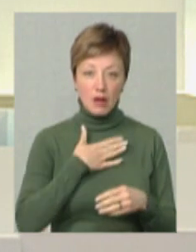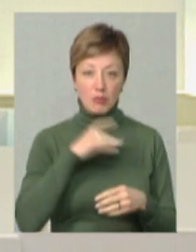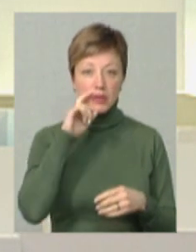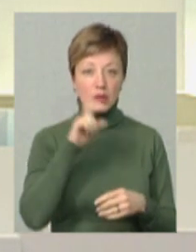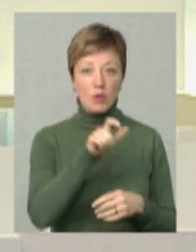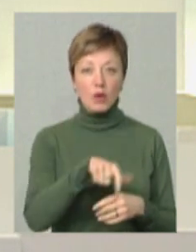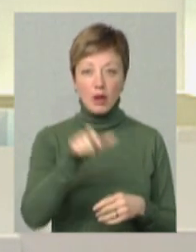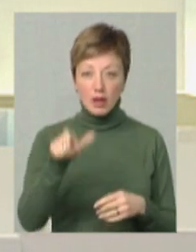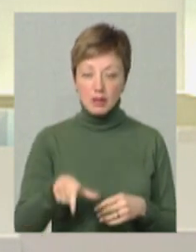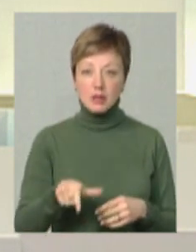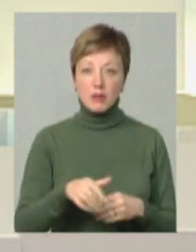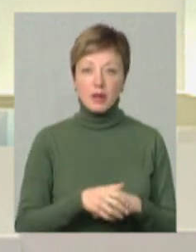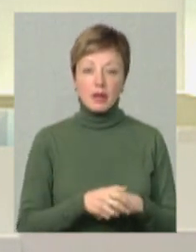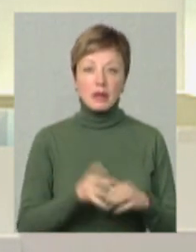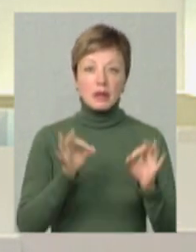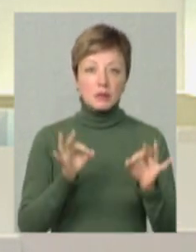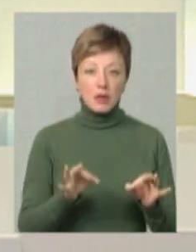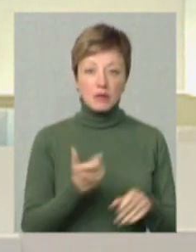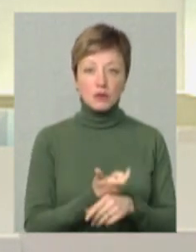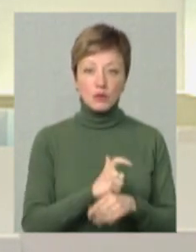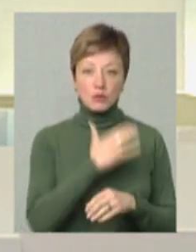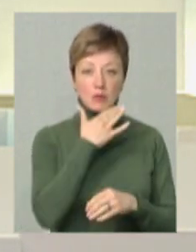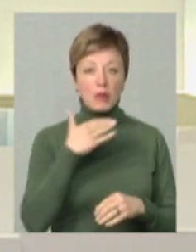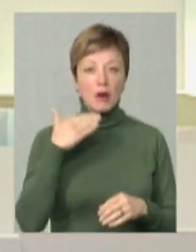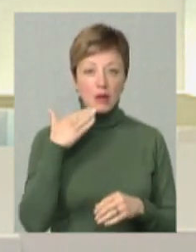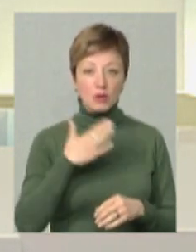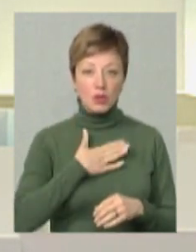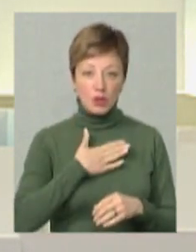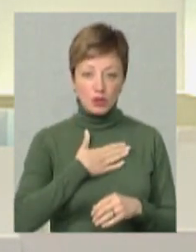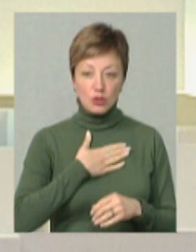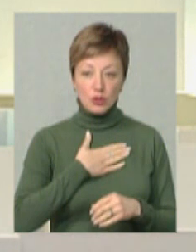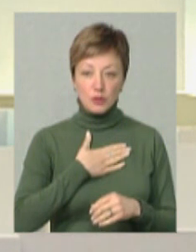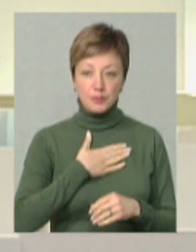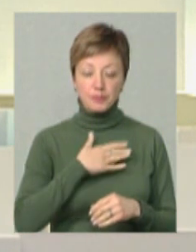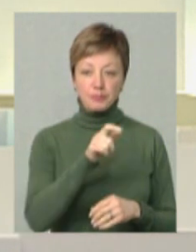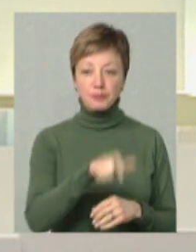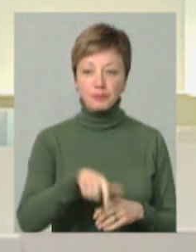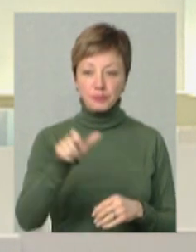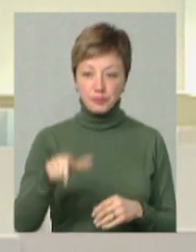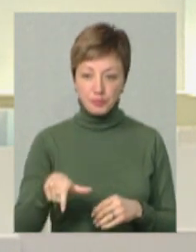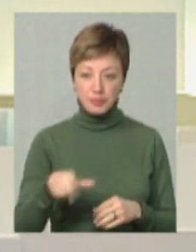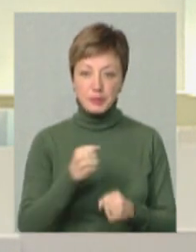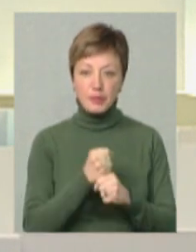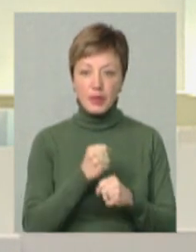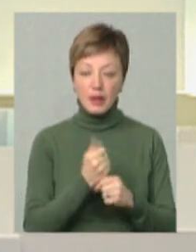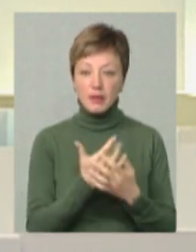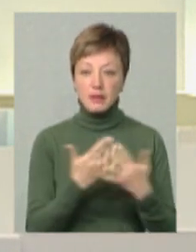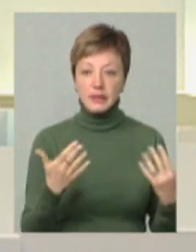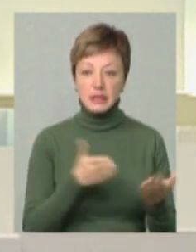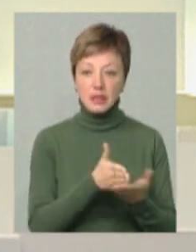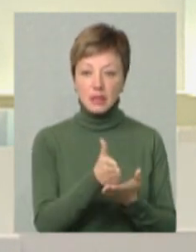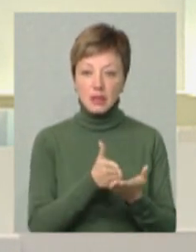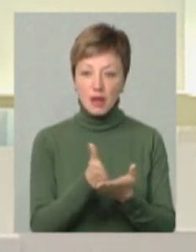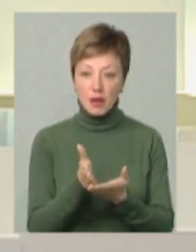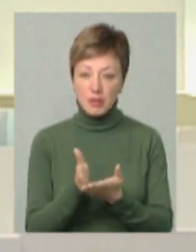українцями. Насправді, дуже багато наших людей, вони працюють в різних напрямках,